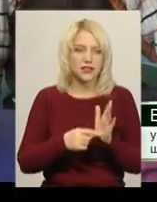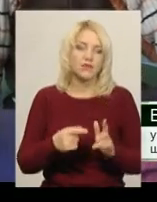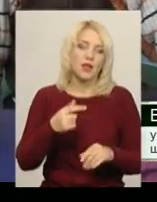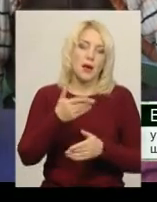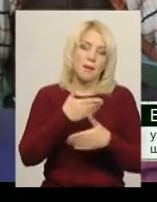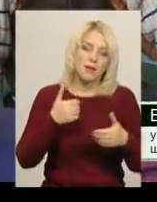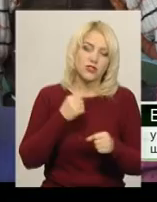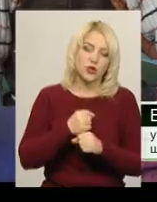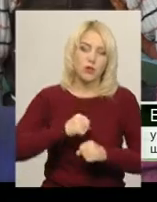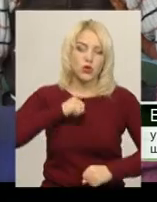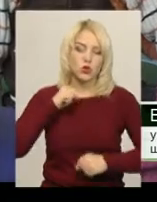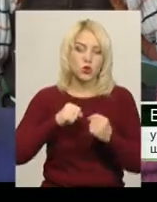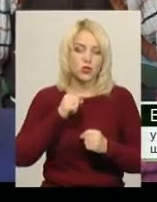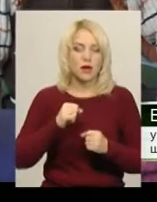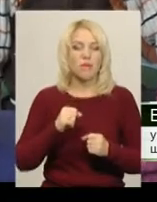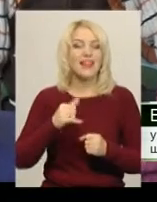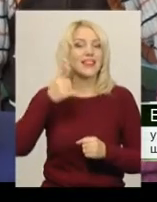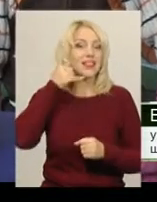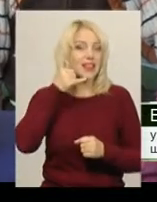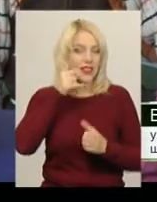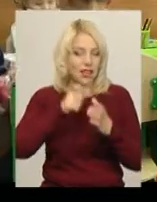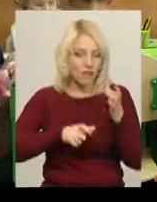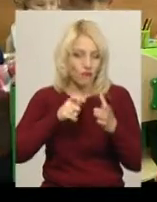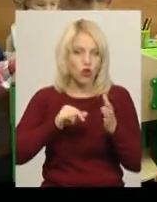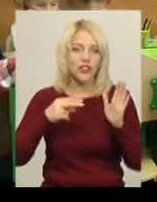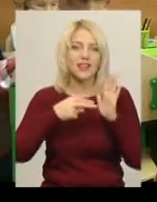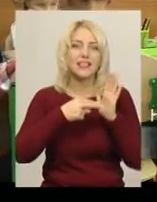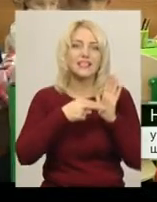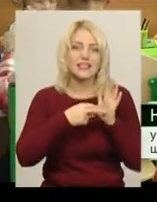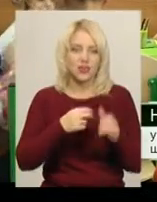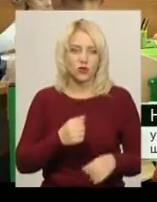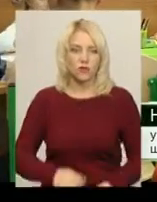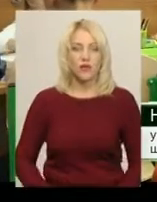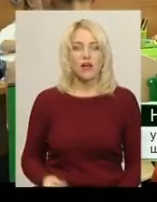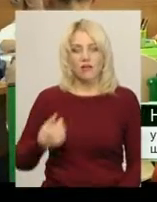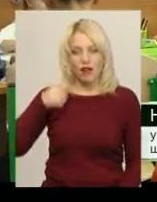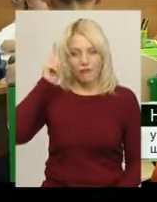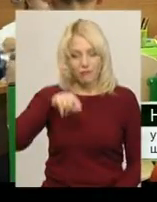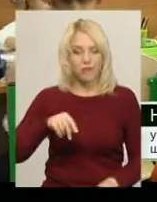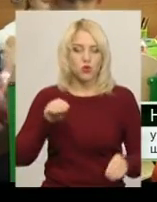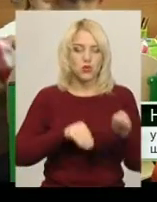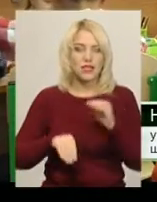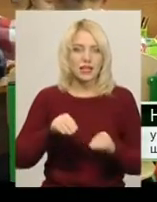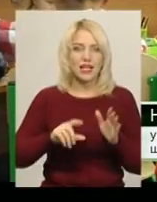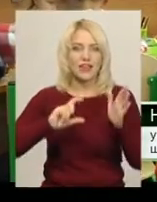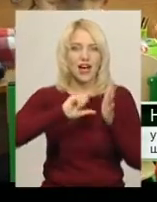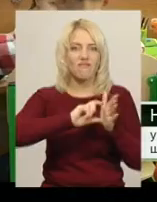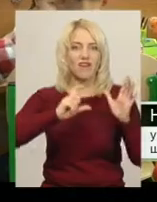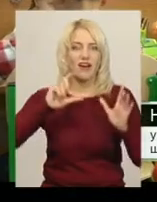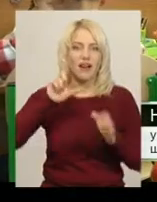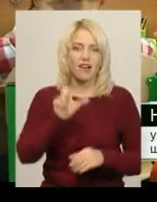друзями телефон і роз'єтку Я вмію складати квадрат і